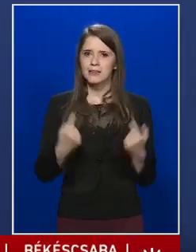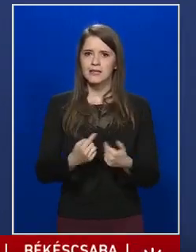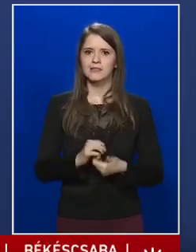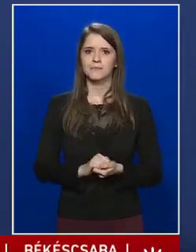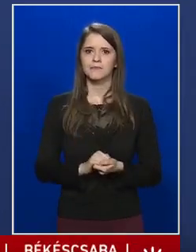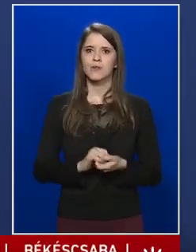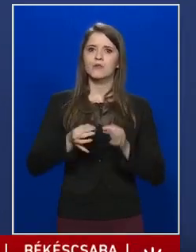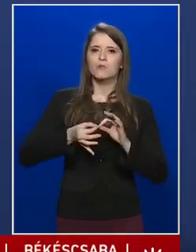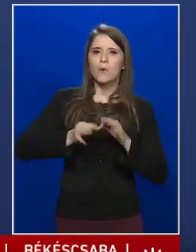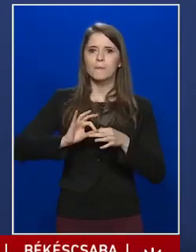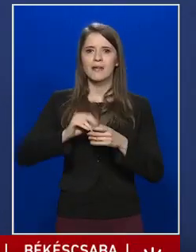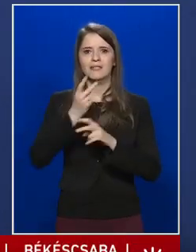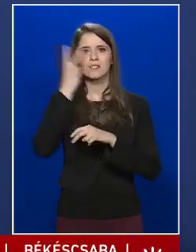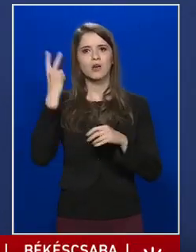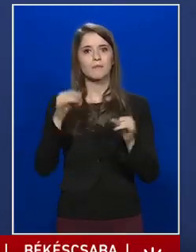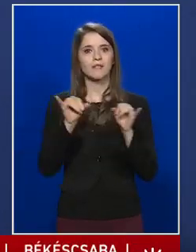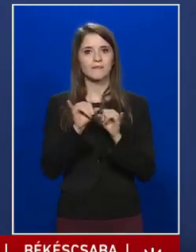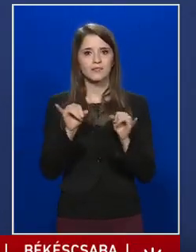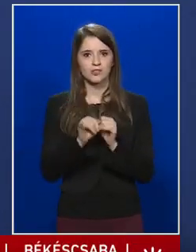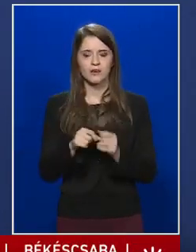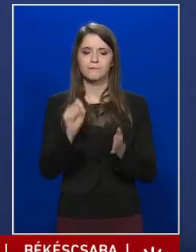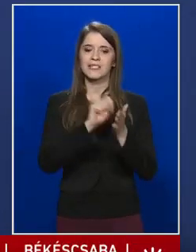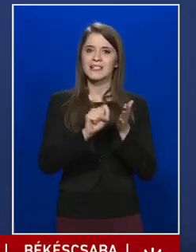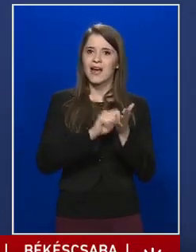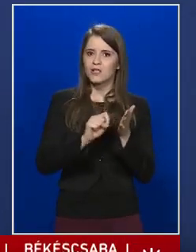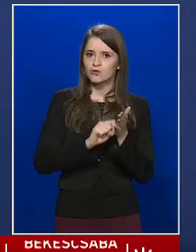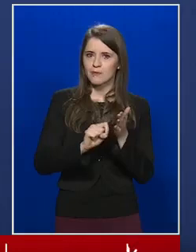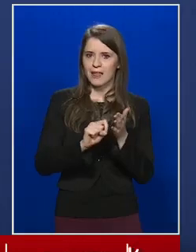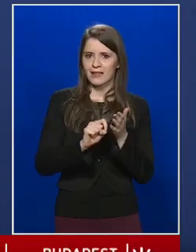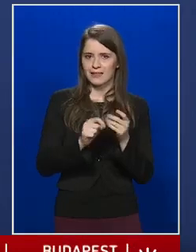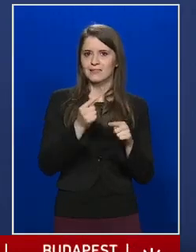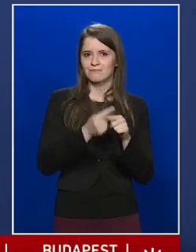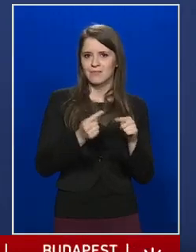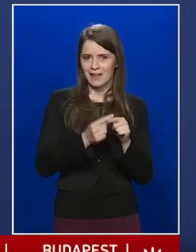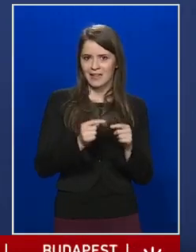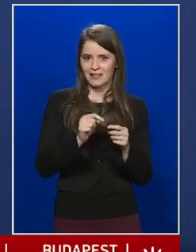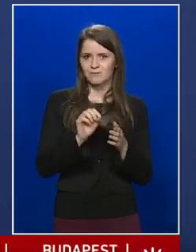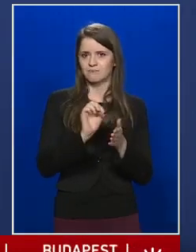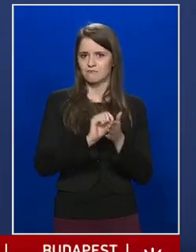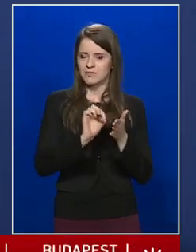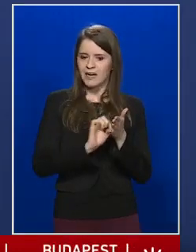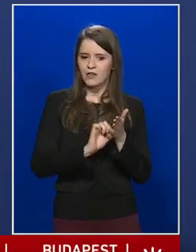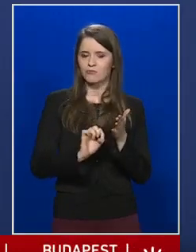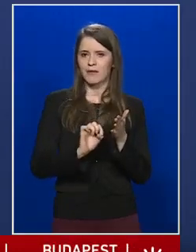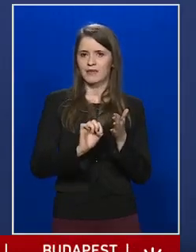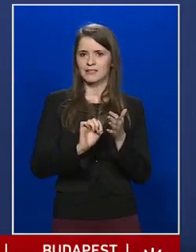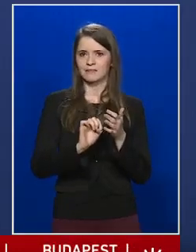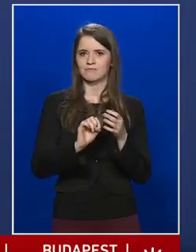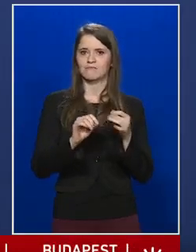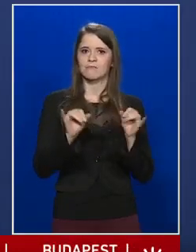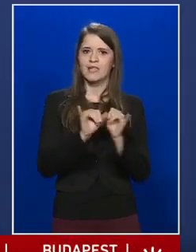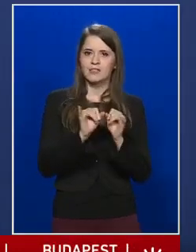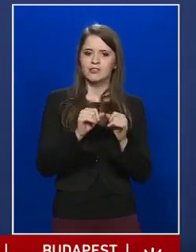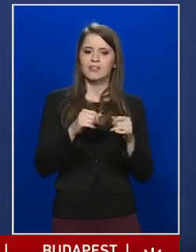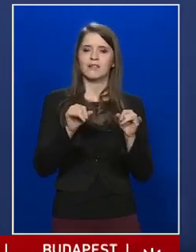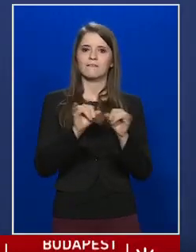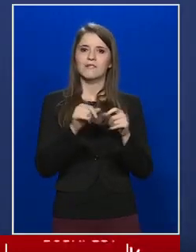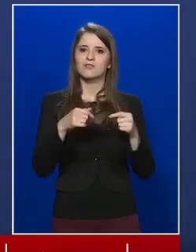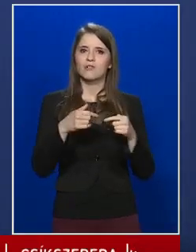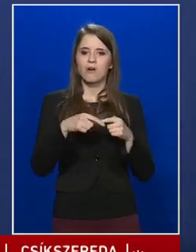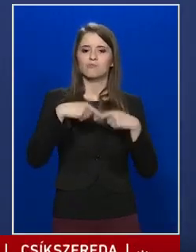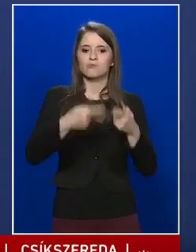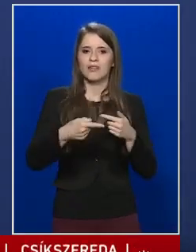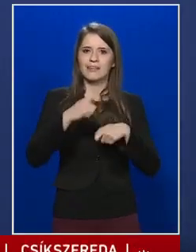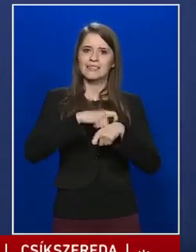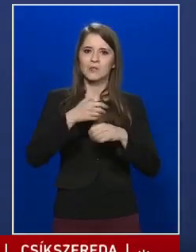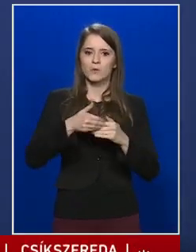a komplex szakmai vizsgák írásbeli részét, az írásbeli érettségi vizsgákat követő időszakban szervezzék meg